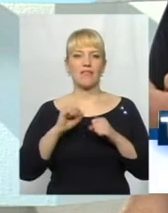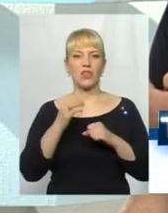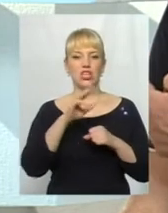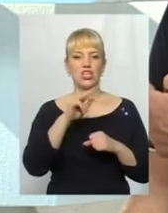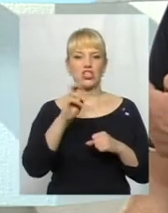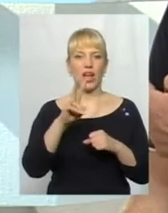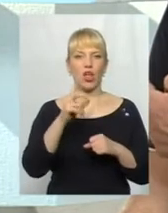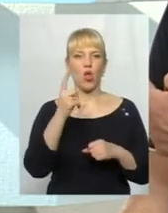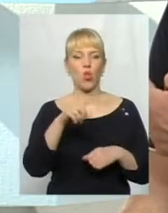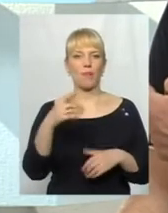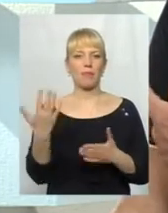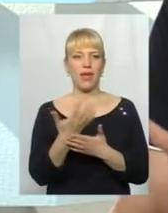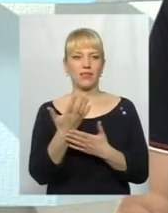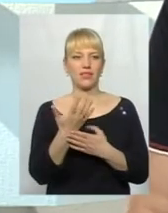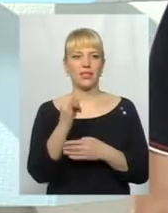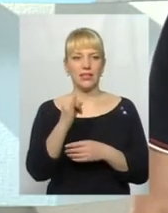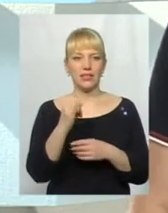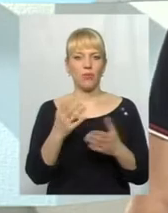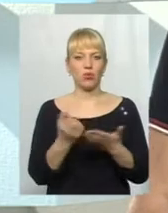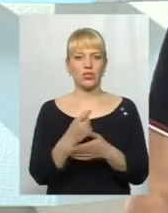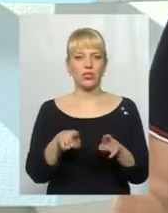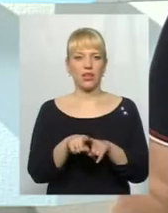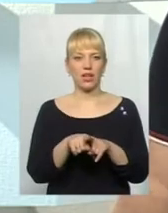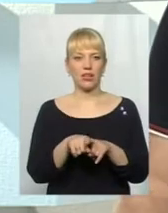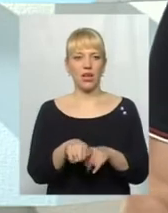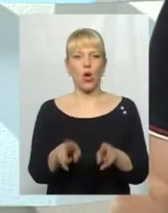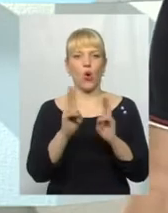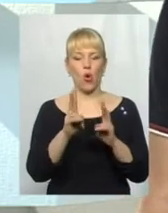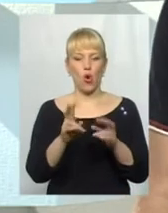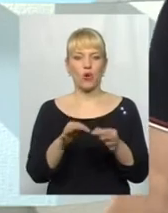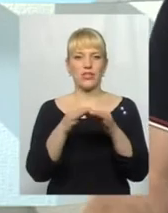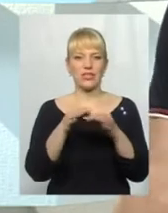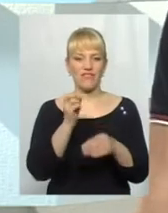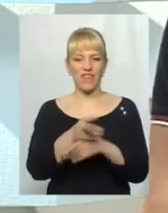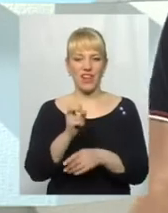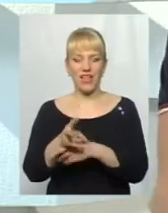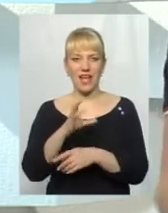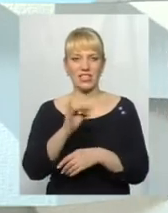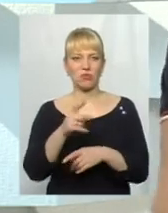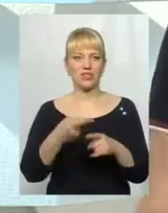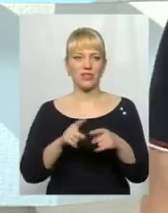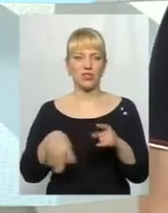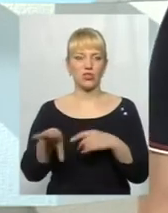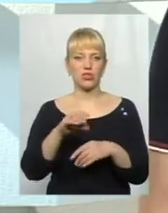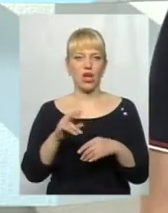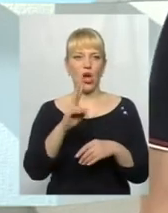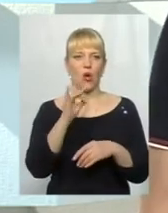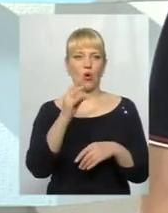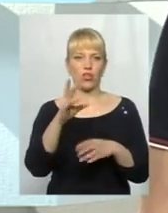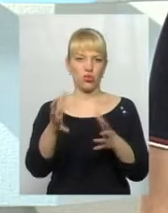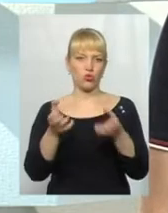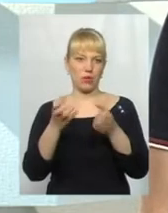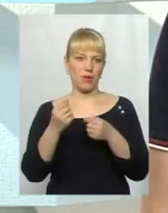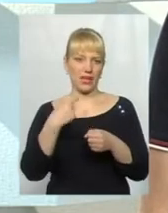ЖЕХ нормально, працює нова людина. І виходить так, кого звільняє Семчишин, вся ця непотріб, приймається Курнічуком на роботі і